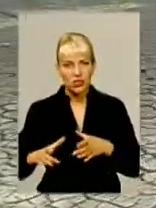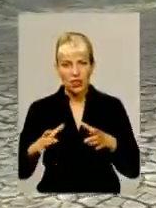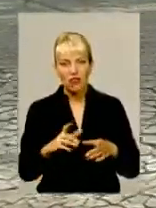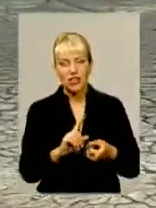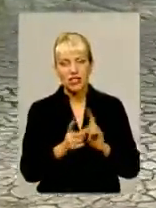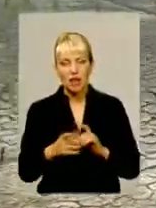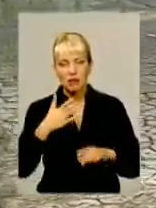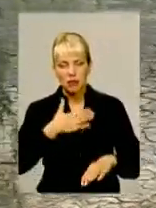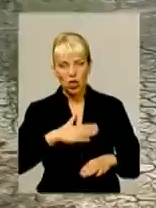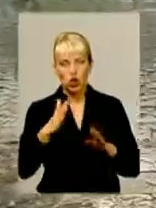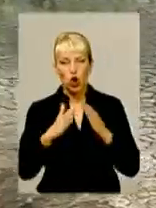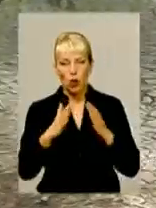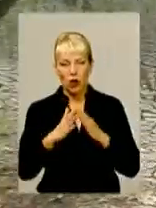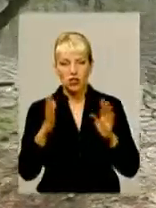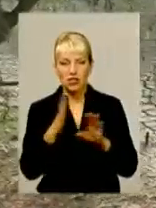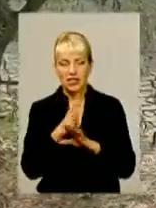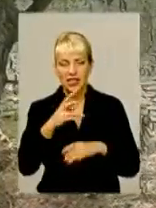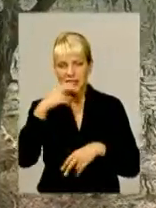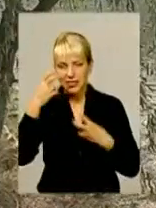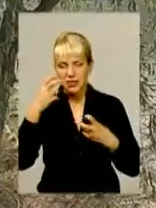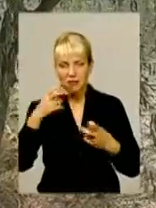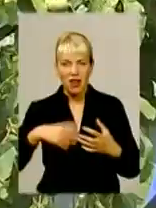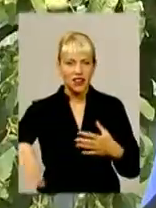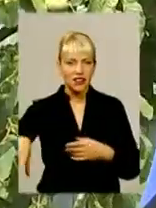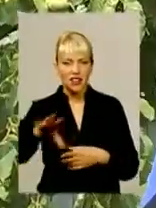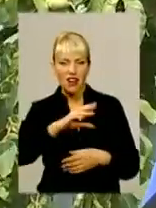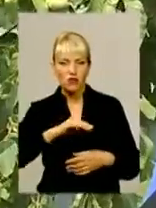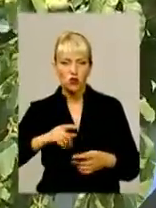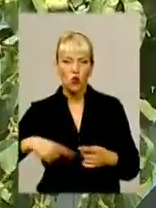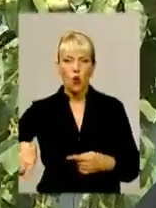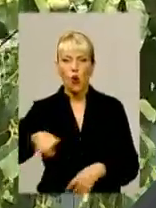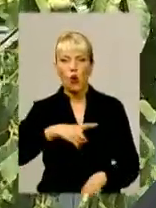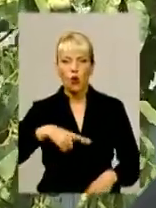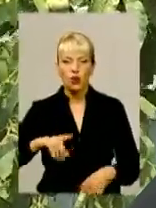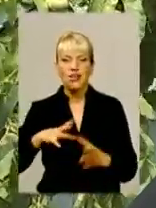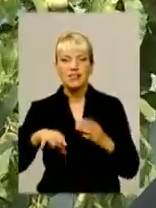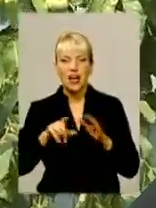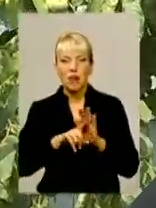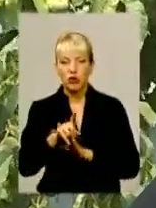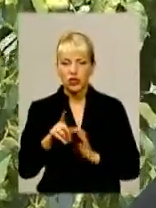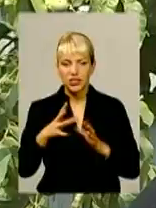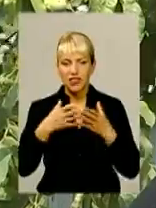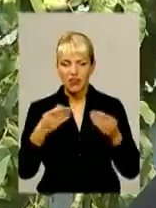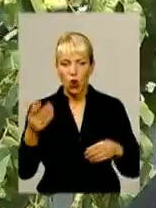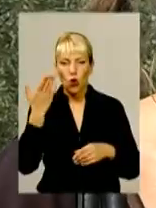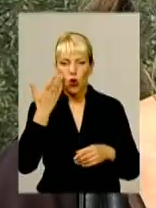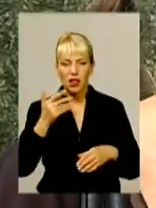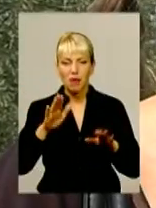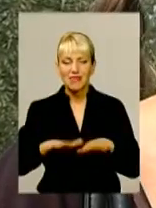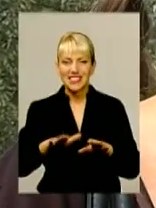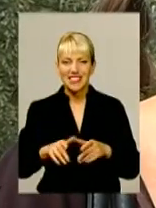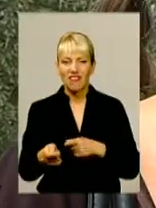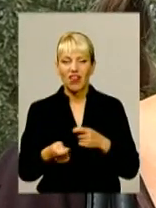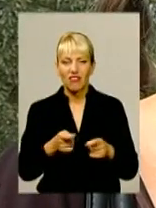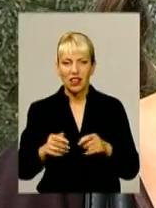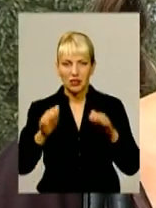атмосфери, нестерпний сморід на всю околицю. Дівчина розповідає, все почалося навесні, коли місцева влада приспустила став. Коли